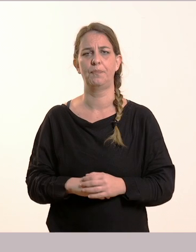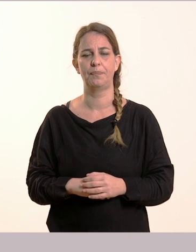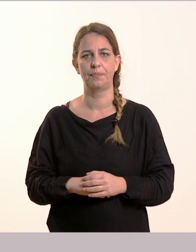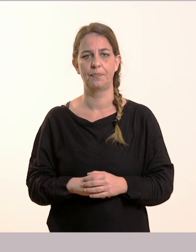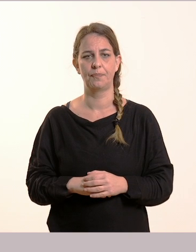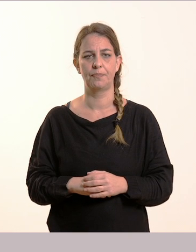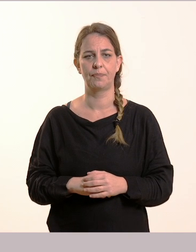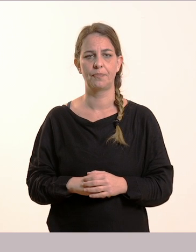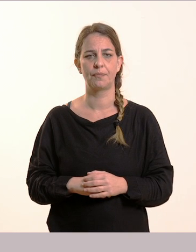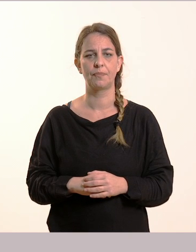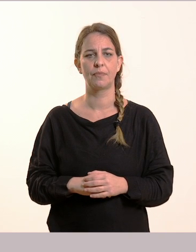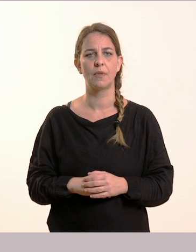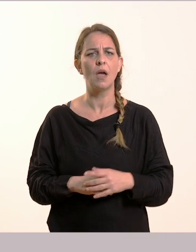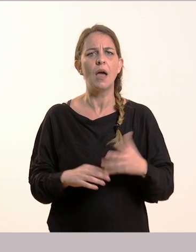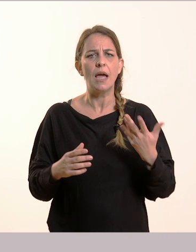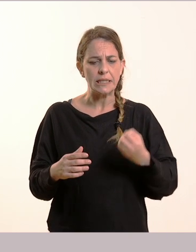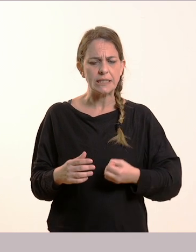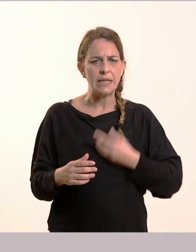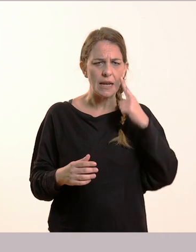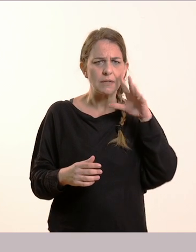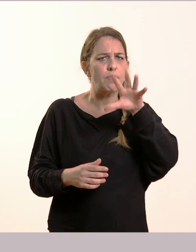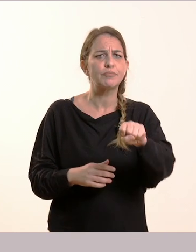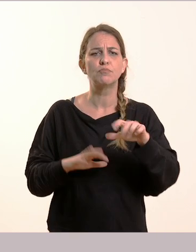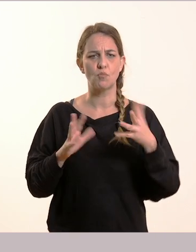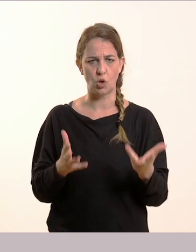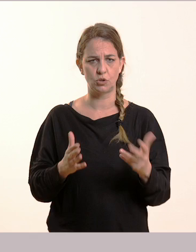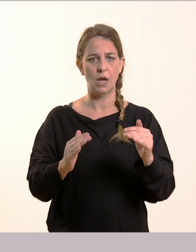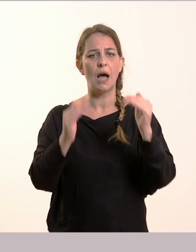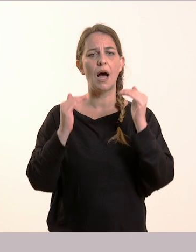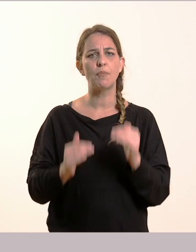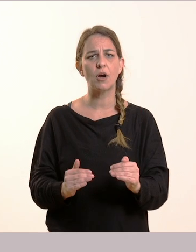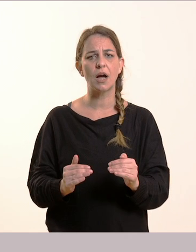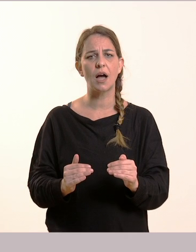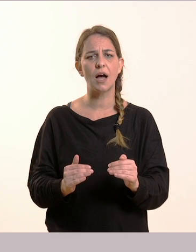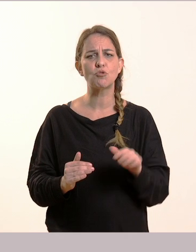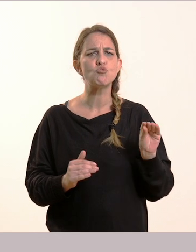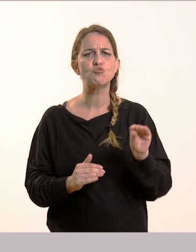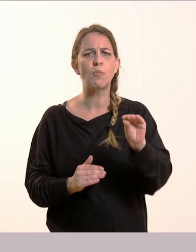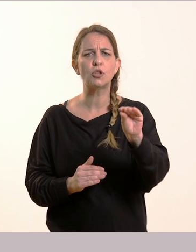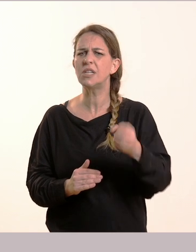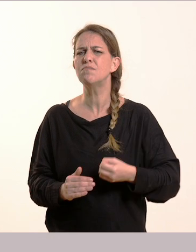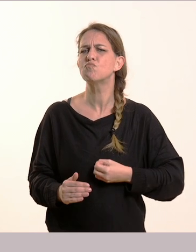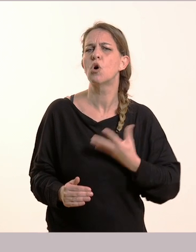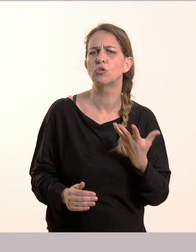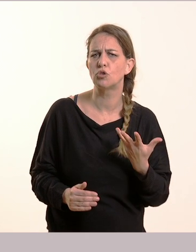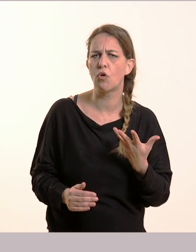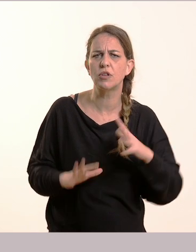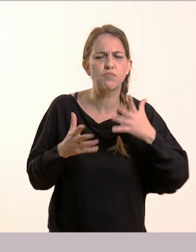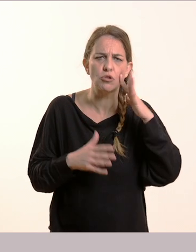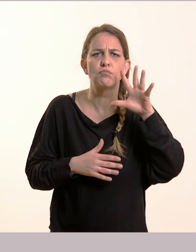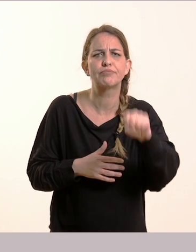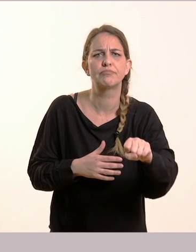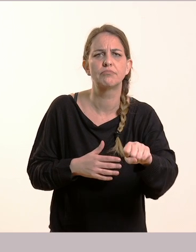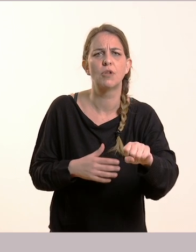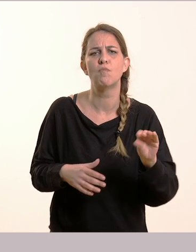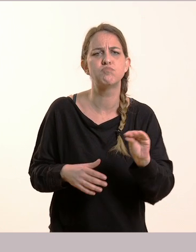Πώς το κατάλαβες. Μετά λέει πώς νομίζεις ότι νιώθει ο Αλέξανδρος ο Πωτικός. Από πού το κατάλαβες. Και αν